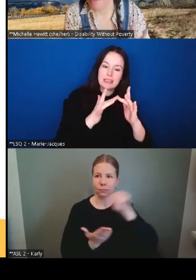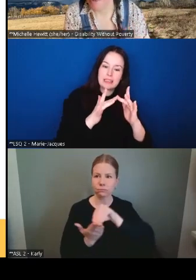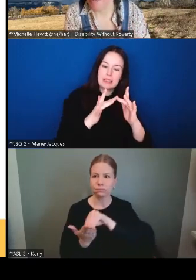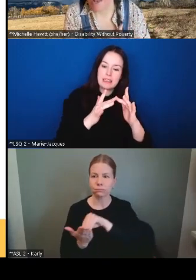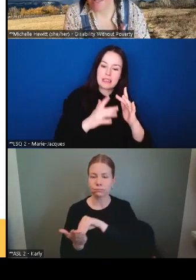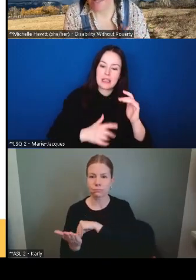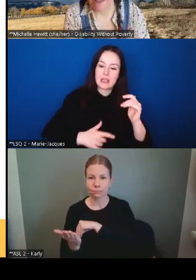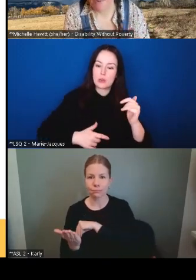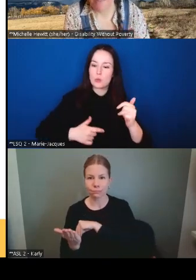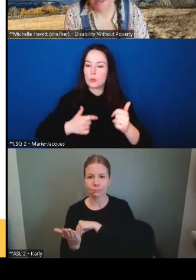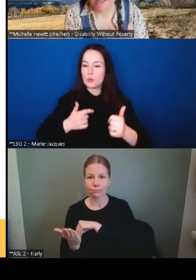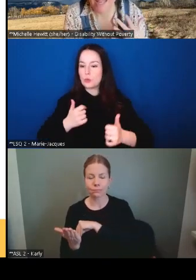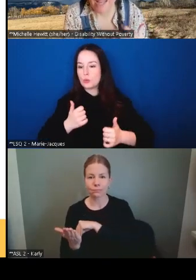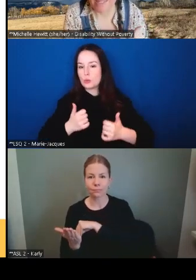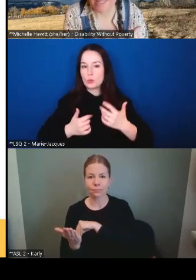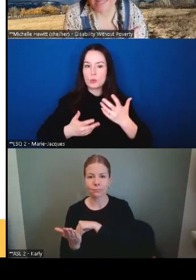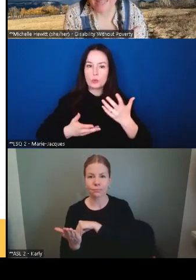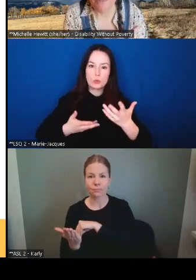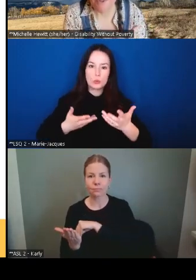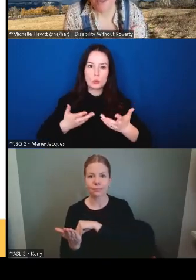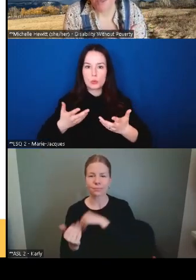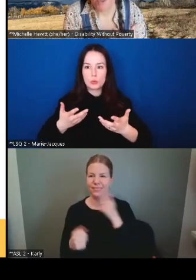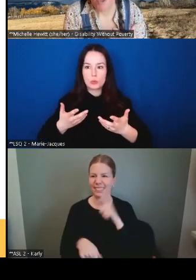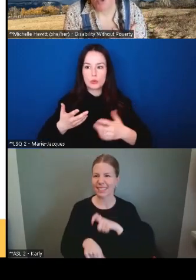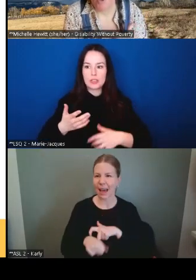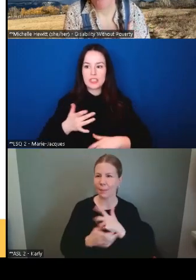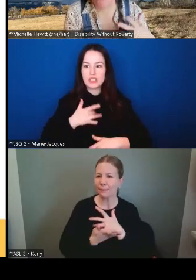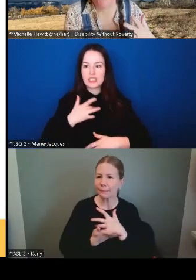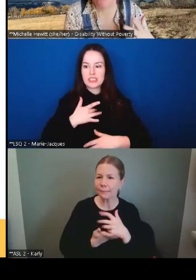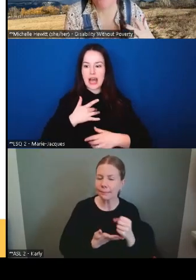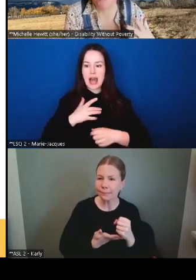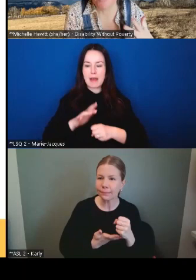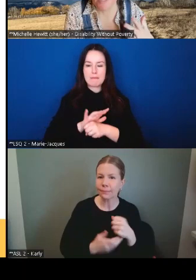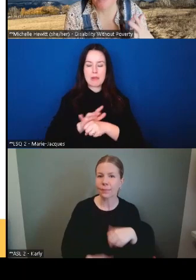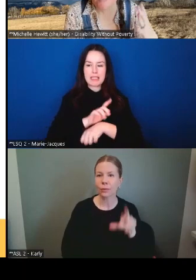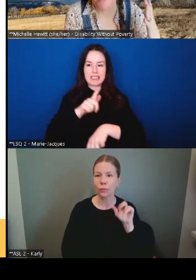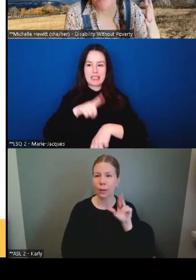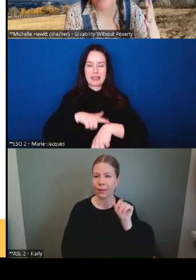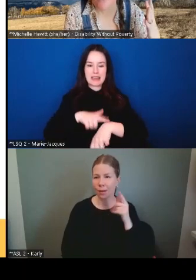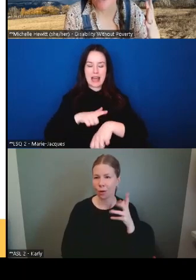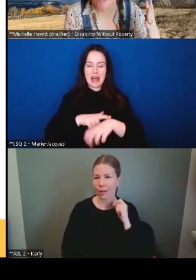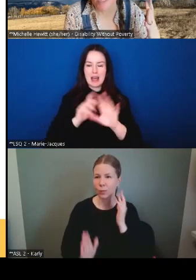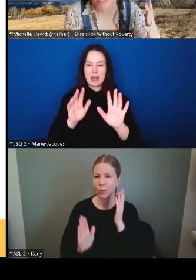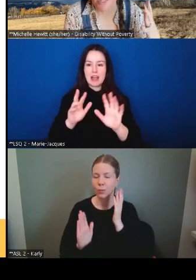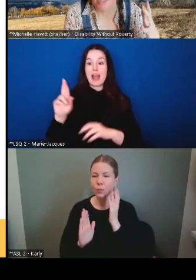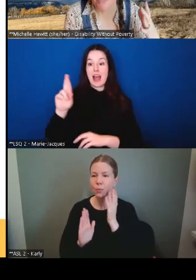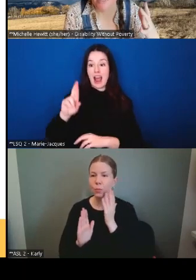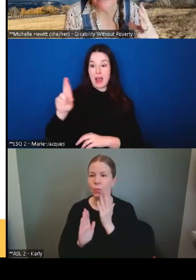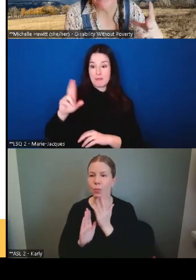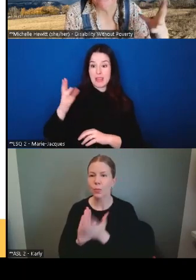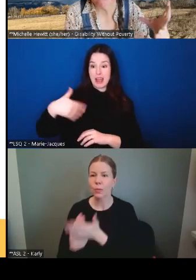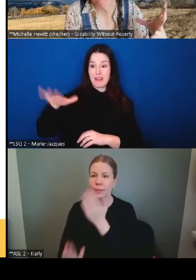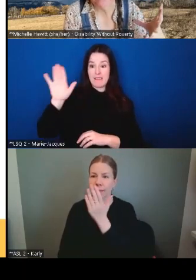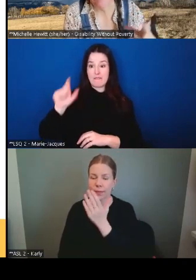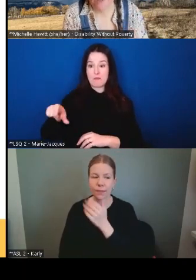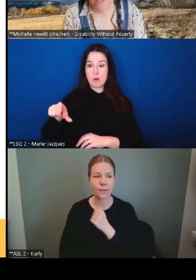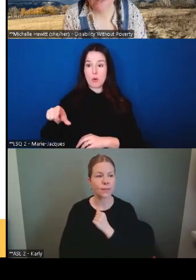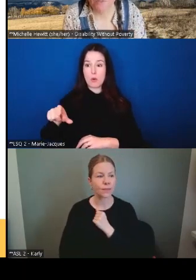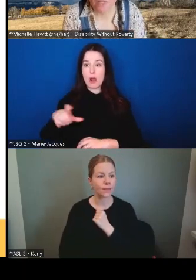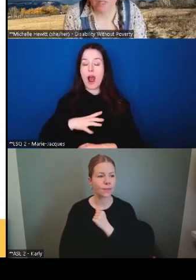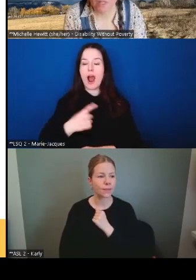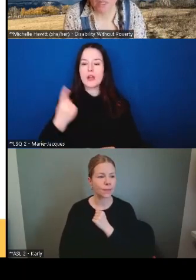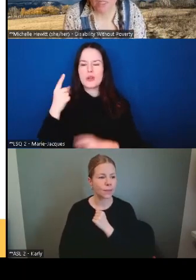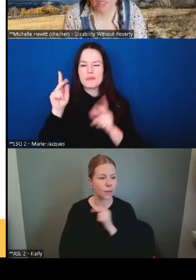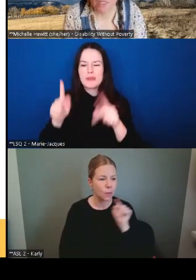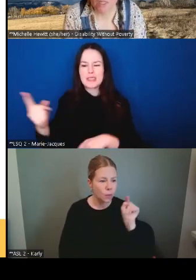Je crois que nous commençons à manquer de temps. Comme je l'ai mentionné, Rabia a dû quitter. Ah, désolé, il y a quelqu'un qui m'a